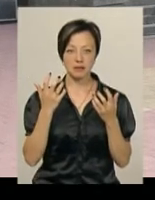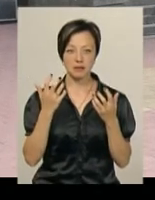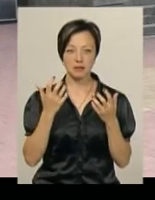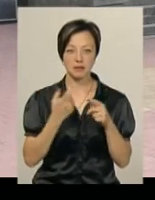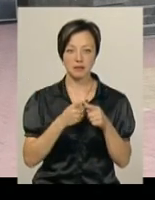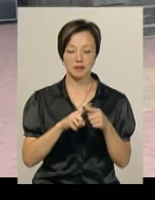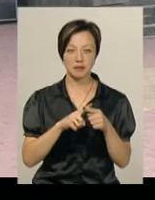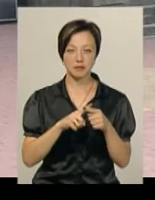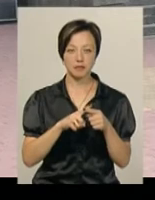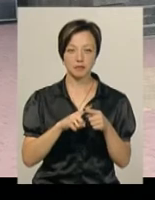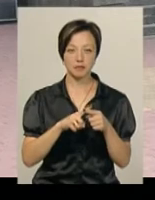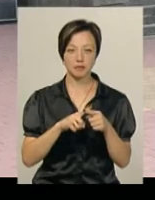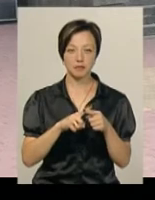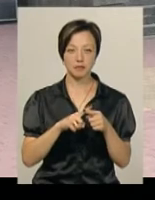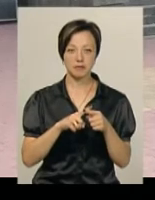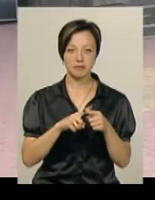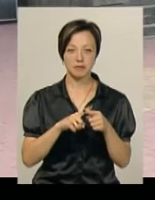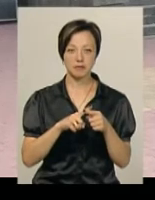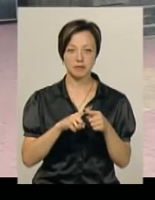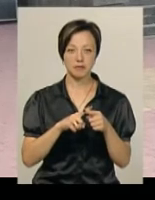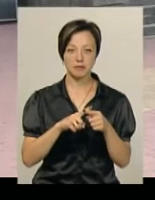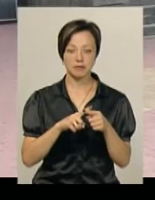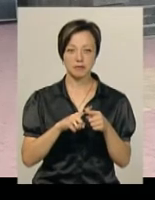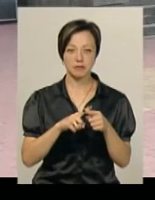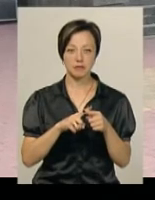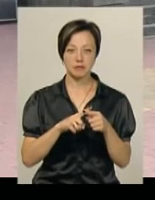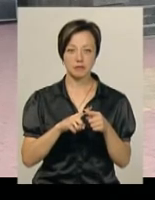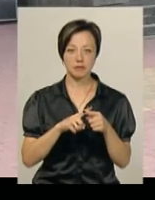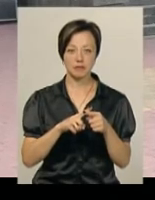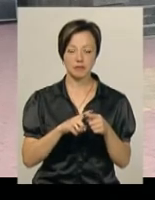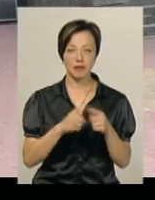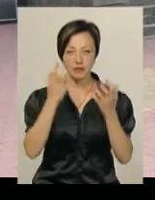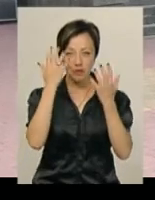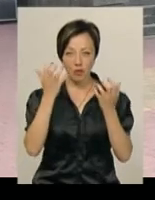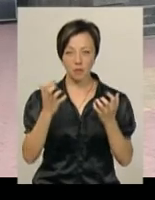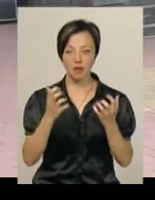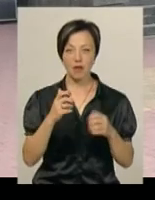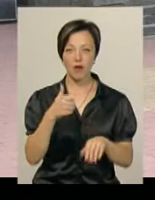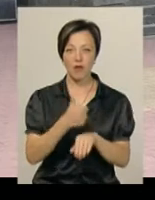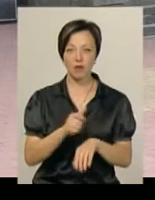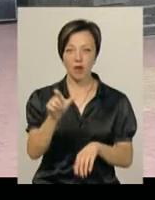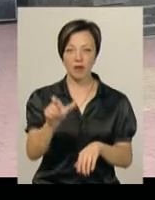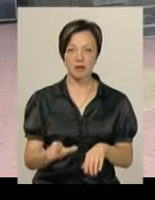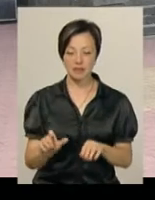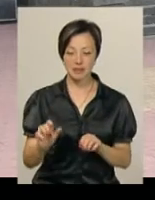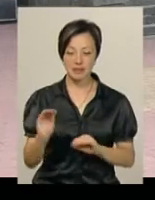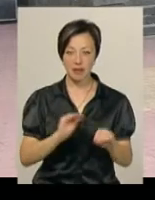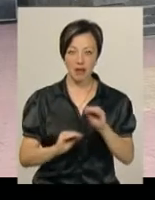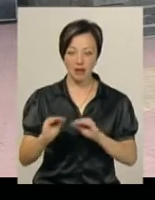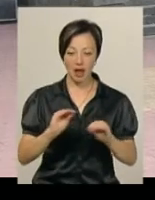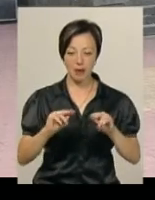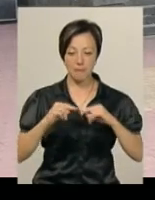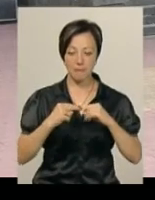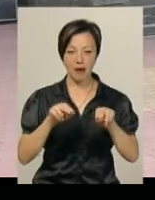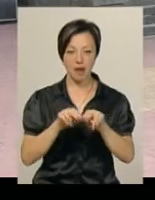процесом, як складання картинок, складання пазлів, може